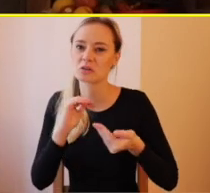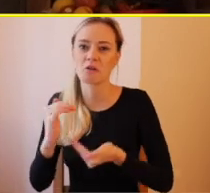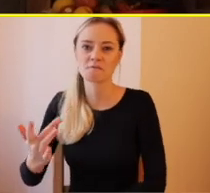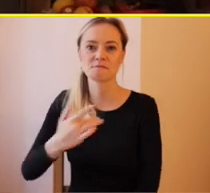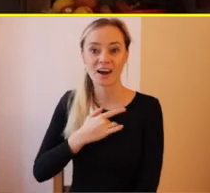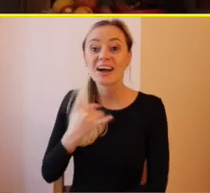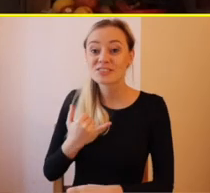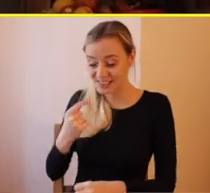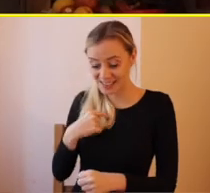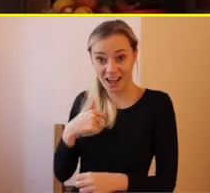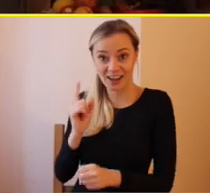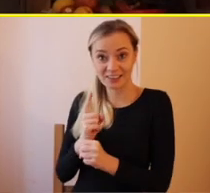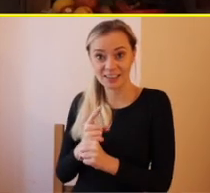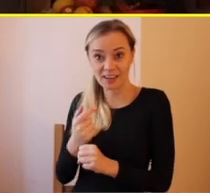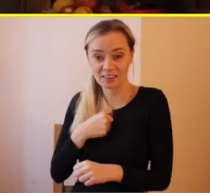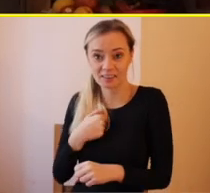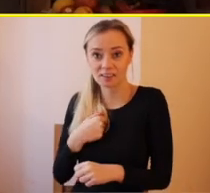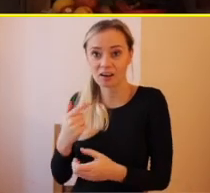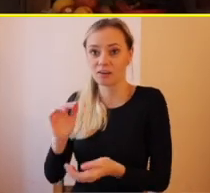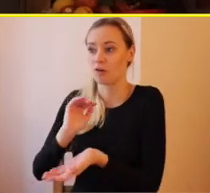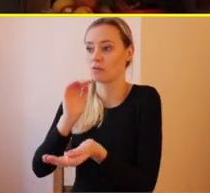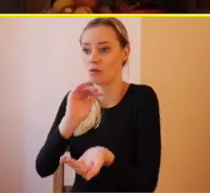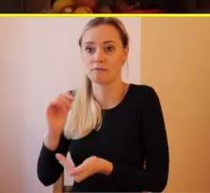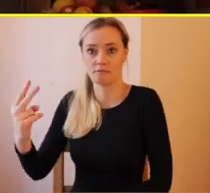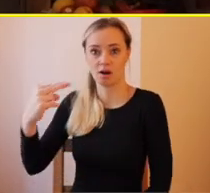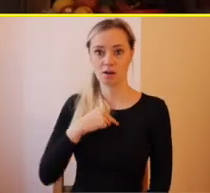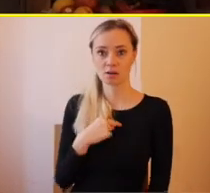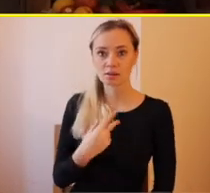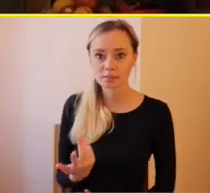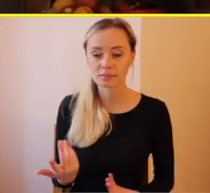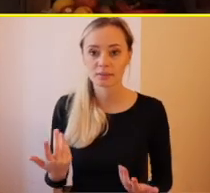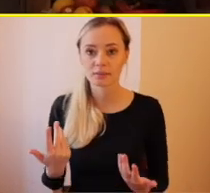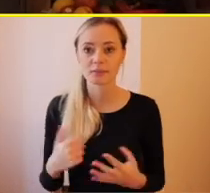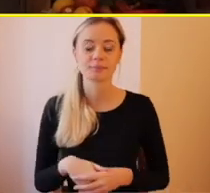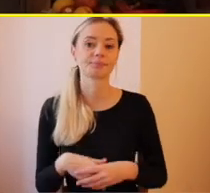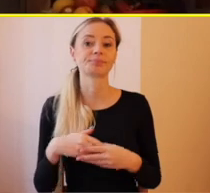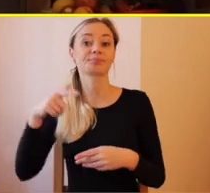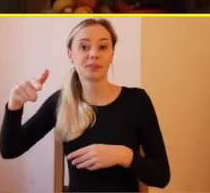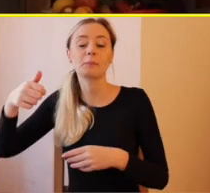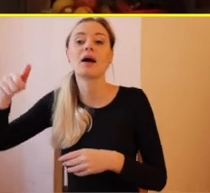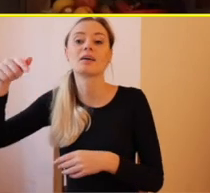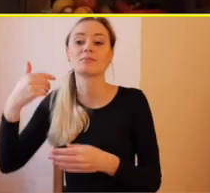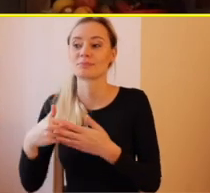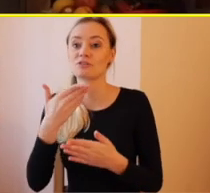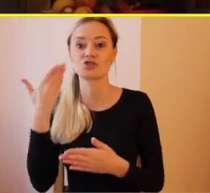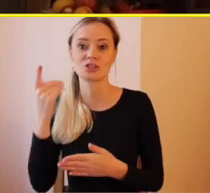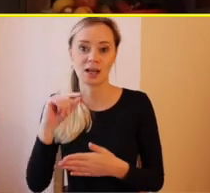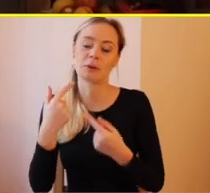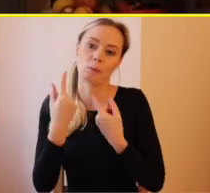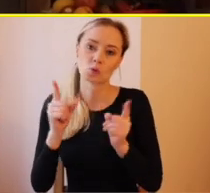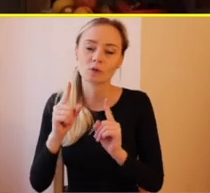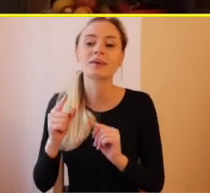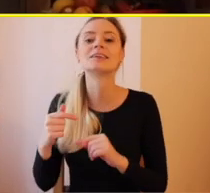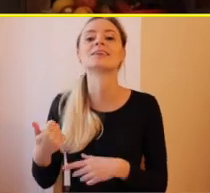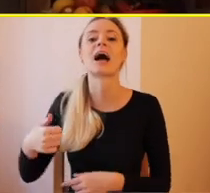odniesol vždy ten zákazník. Majú mesačnú dovolenku a my tu máme dva týždne. Aj to, keď zmeníme prácu, tak